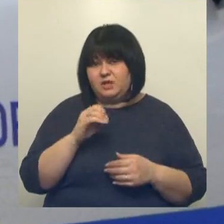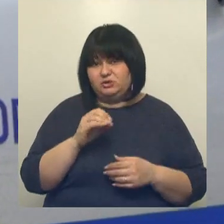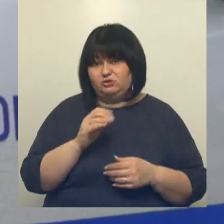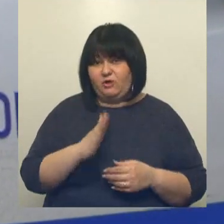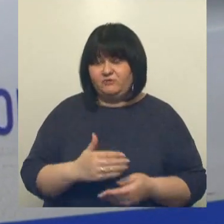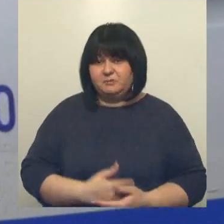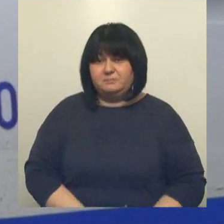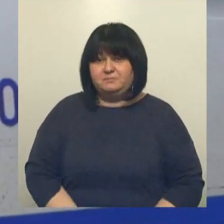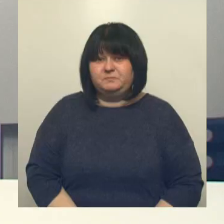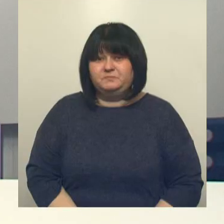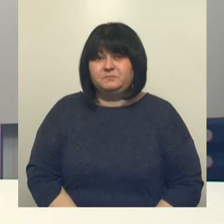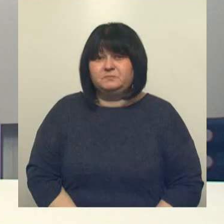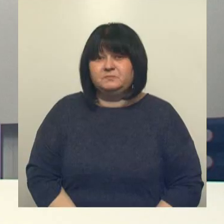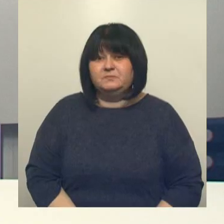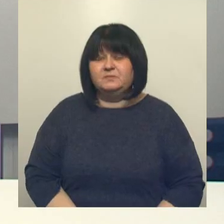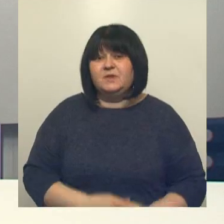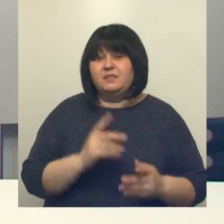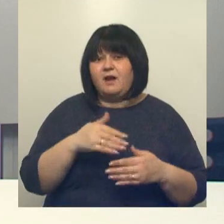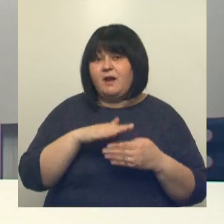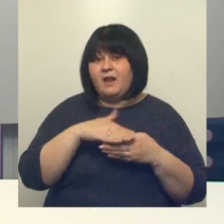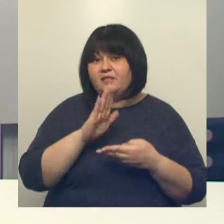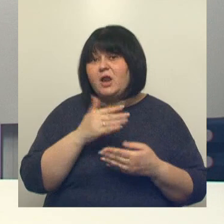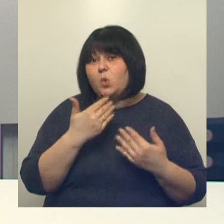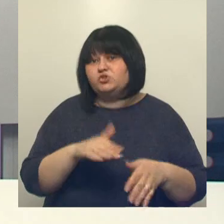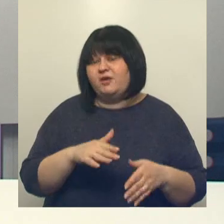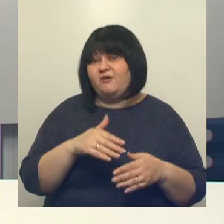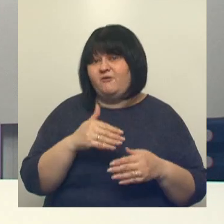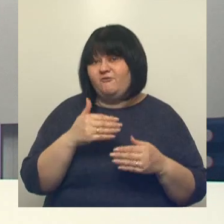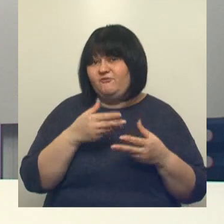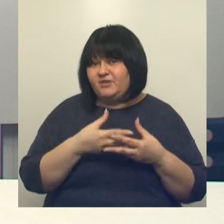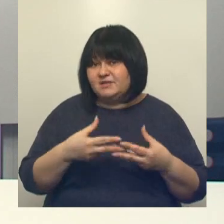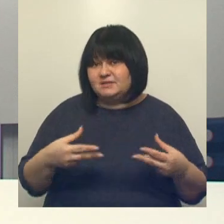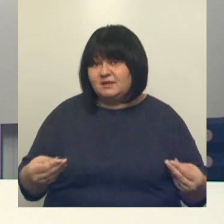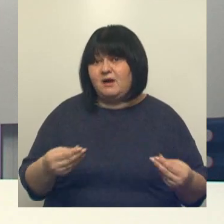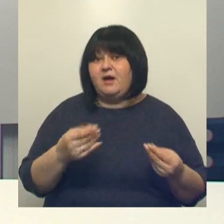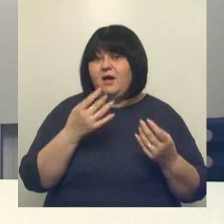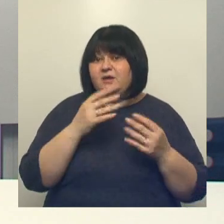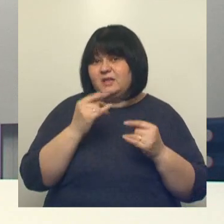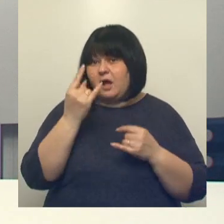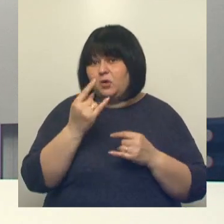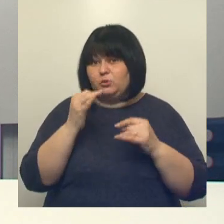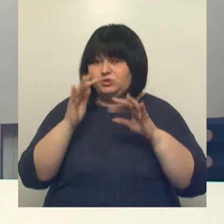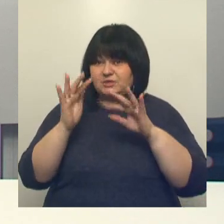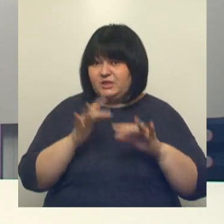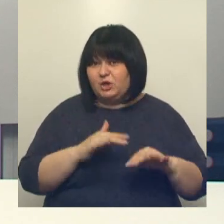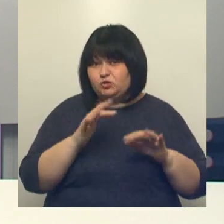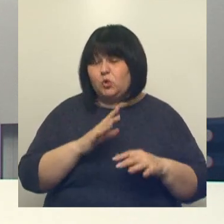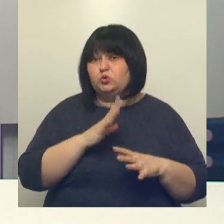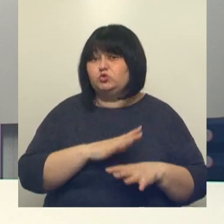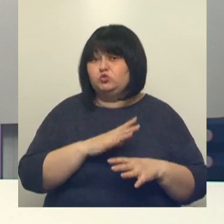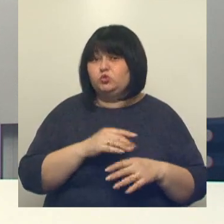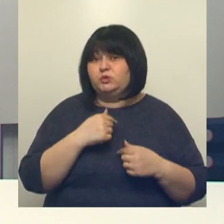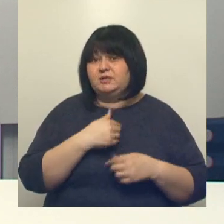на Мире Белогория. На календаре уже весна, и пусть за окном еще срывается снежок, и нас ждут по прогнозам